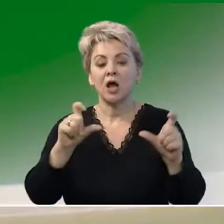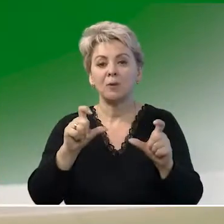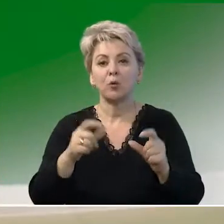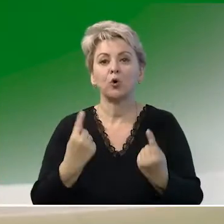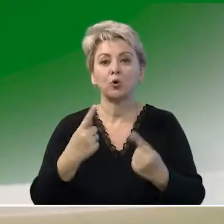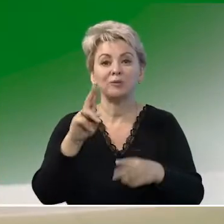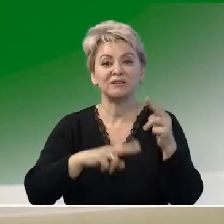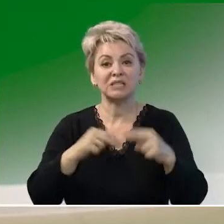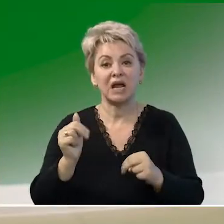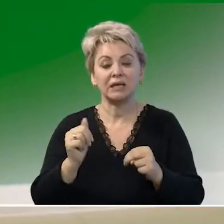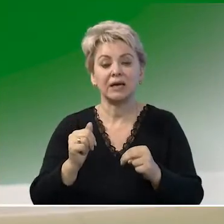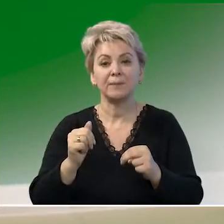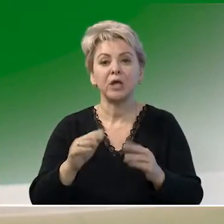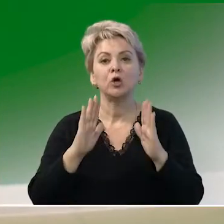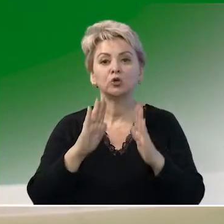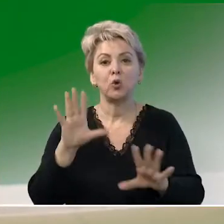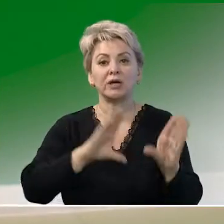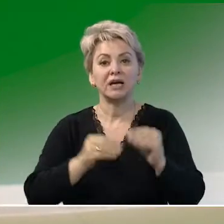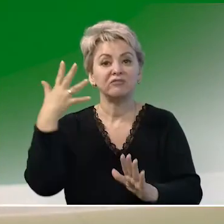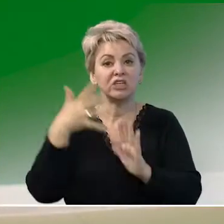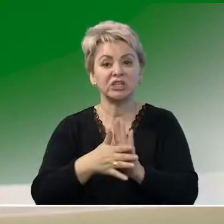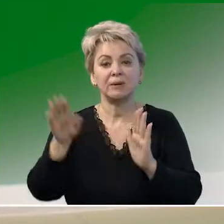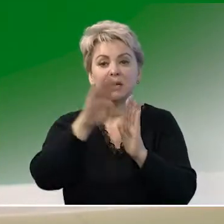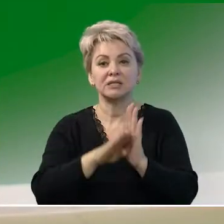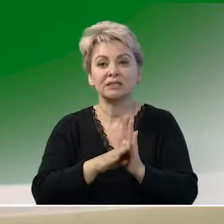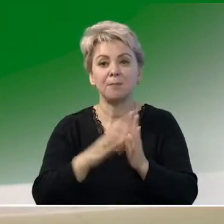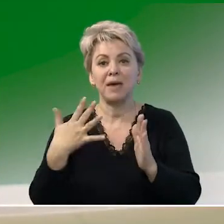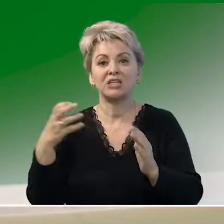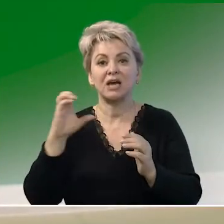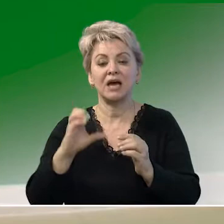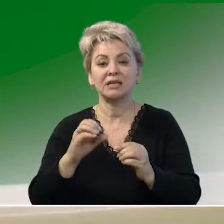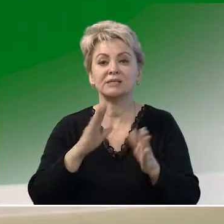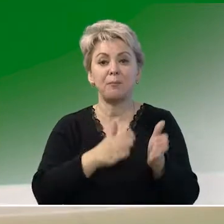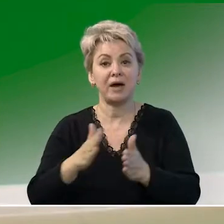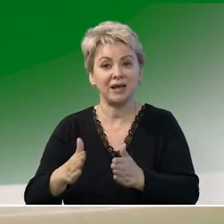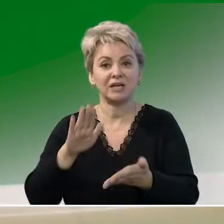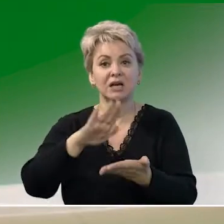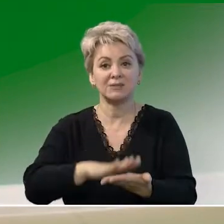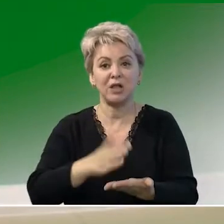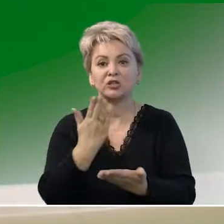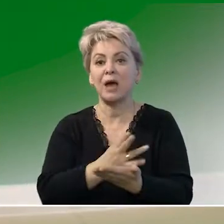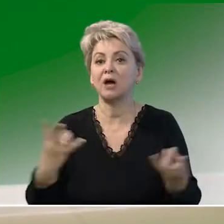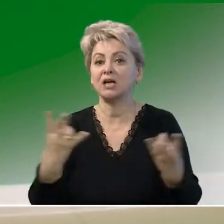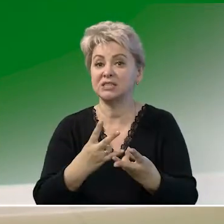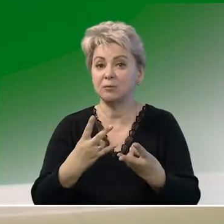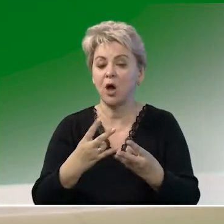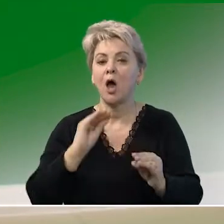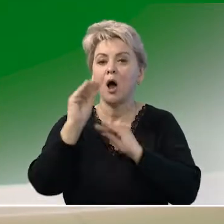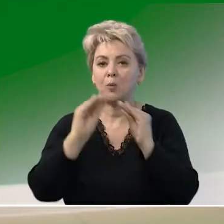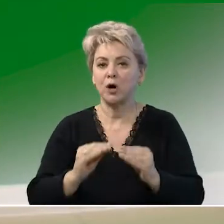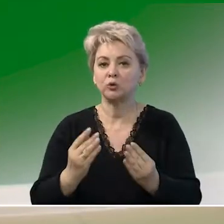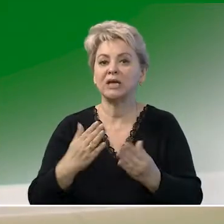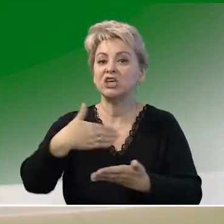крупнопанельного домостроения. Только за счет внедрения системы 5С, наведения порядка и расположения необходимого